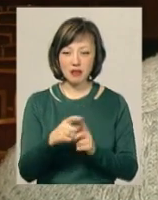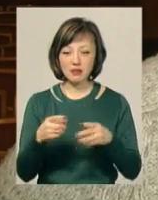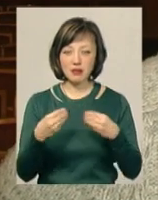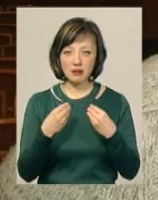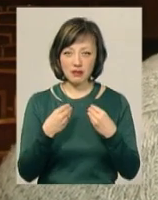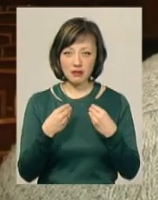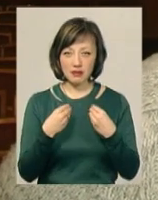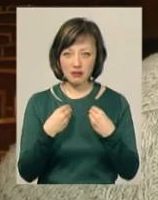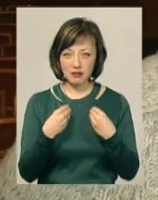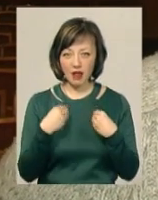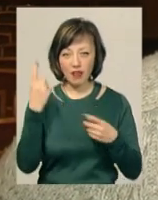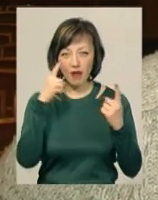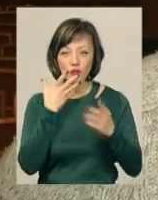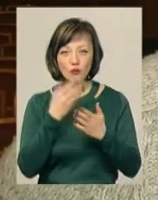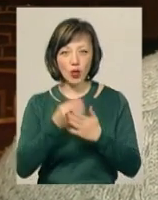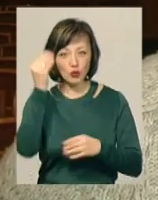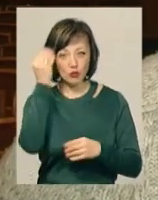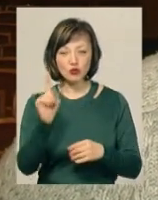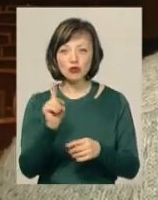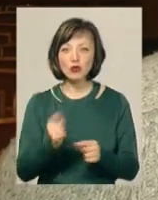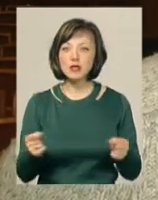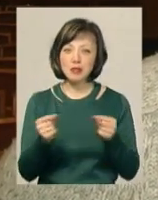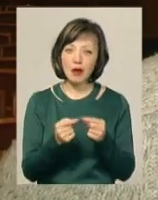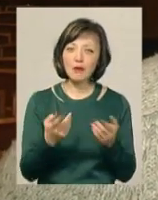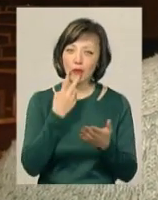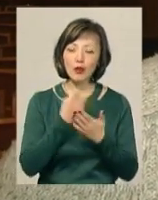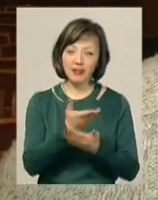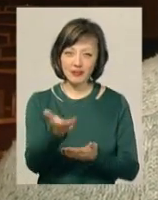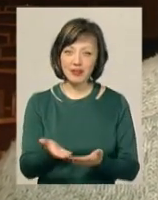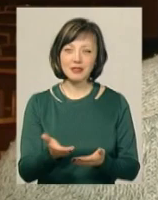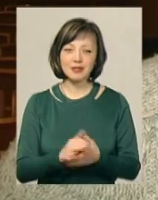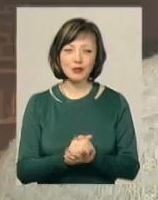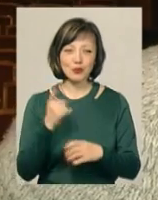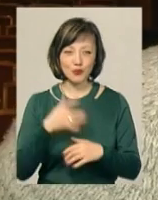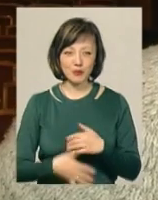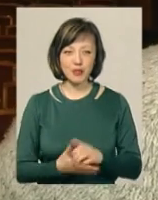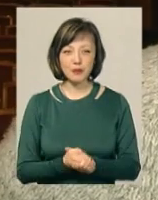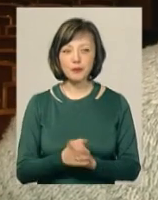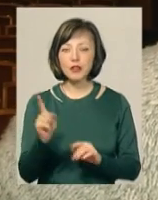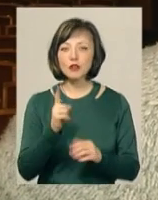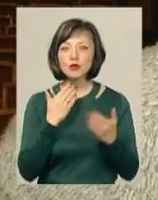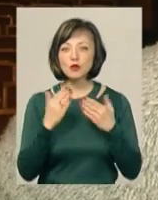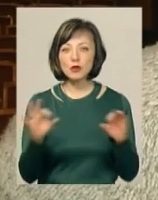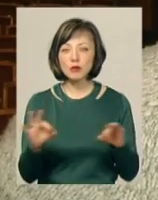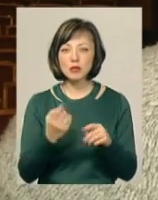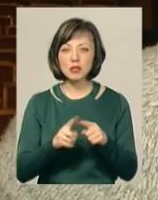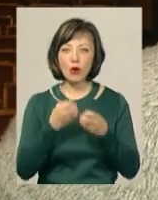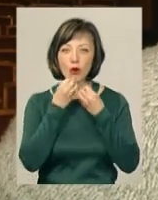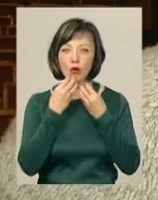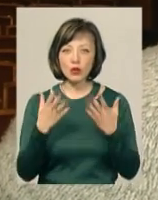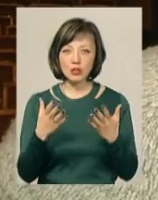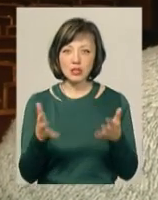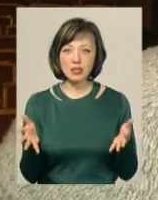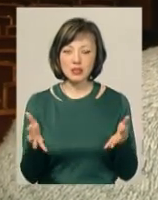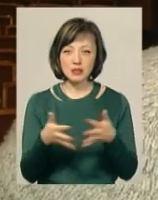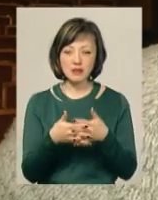вже якісь свої власні думки. Що саме, ну, подивитись, зрозумієте. Що стосується музики, це буде хороший свінг,